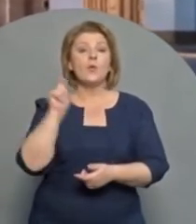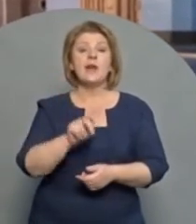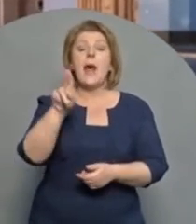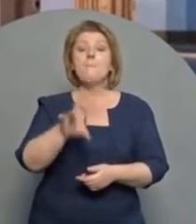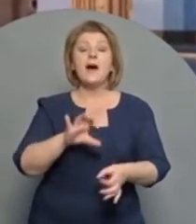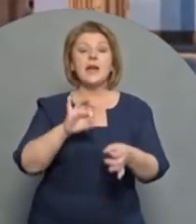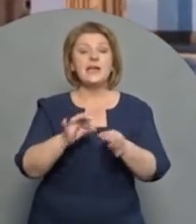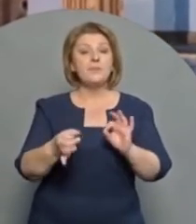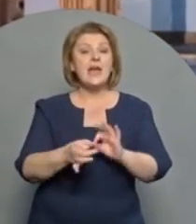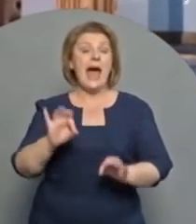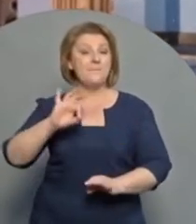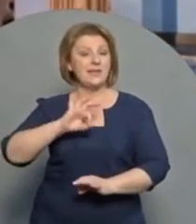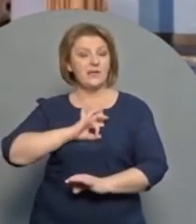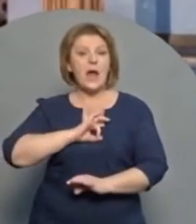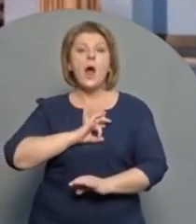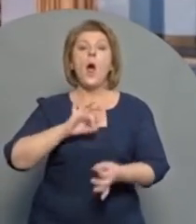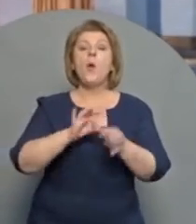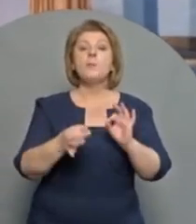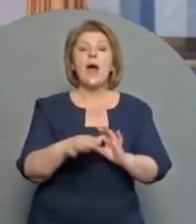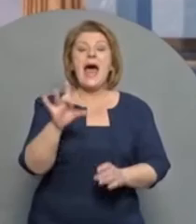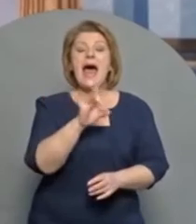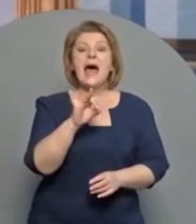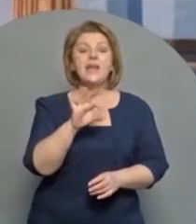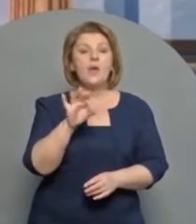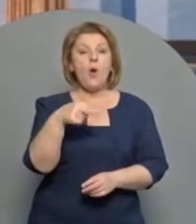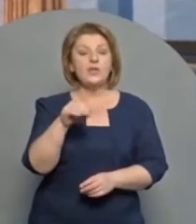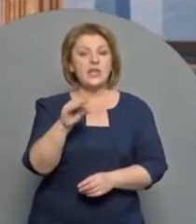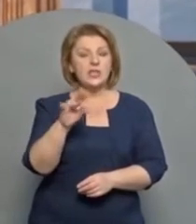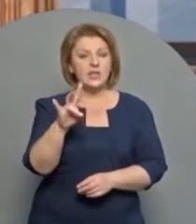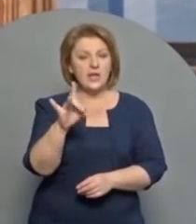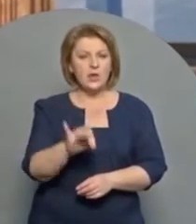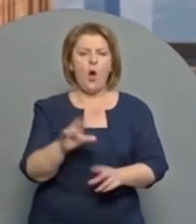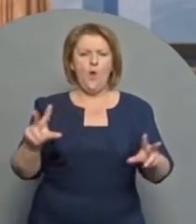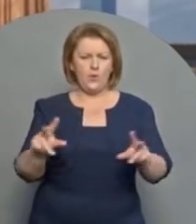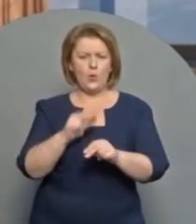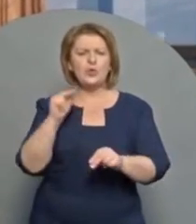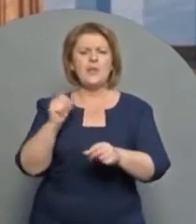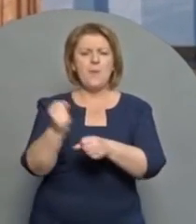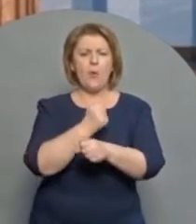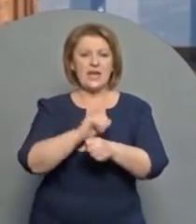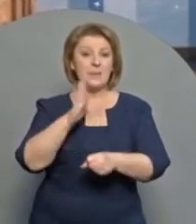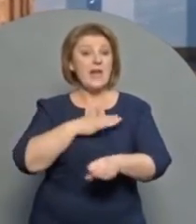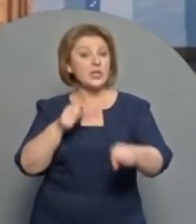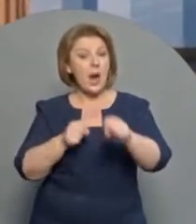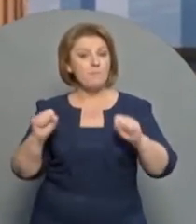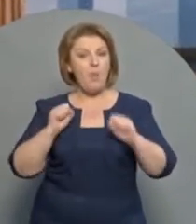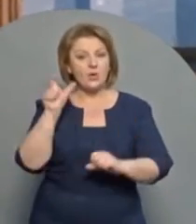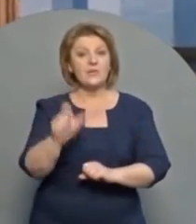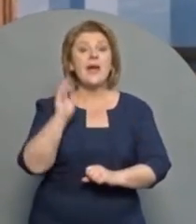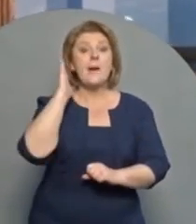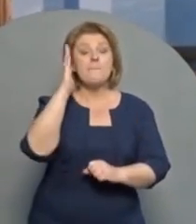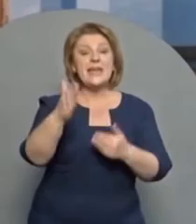українських паралімпійців і медалям олімпійців в Ріо-де-Жанейро, і влучним ударам наших боксерів.